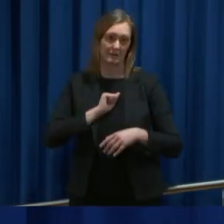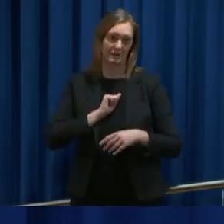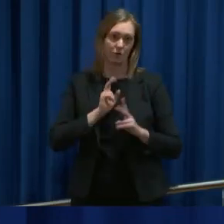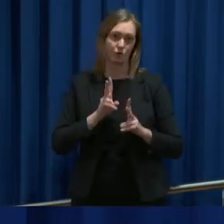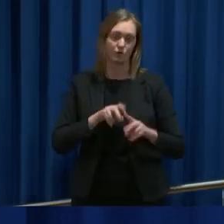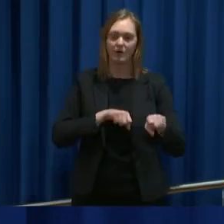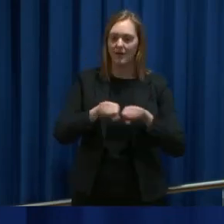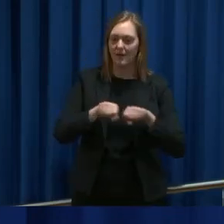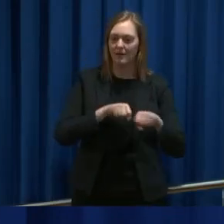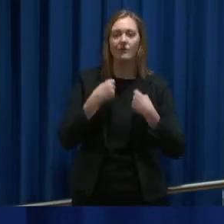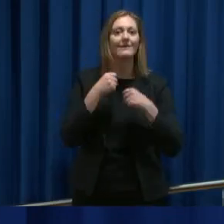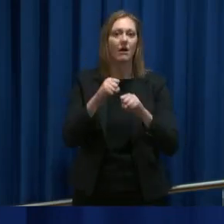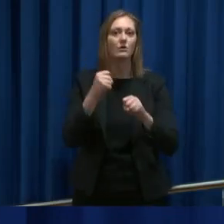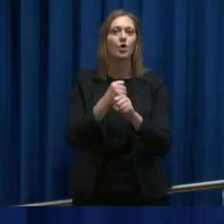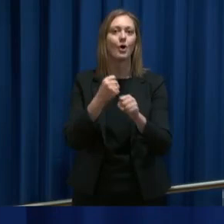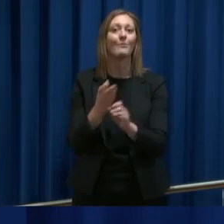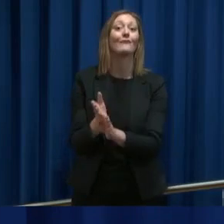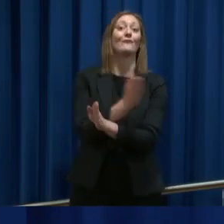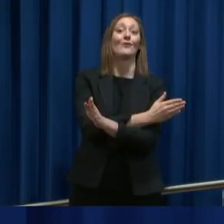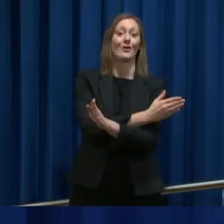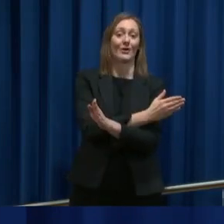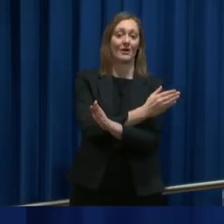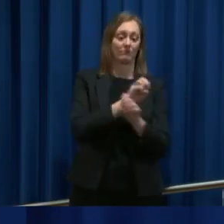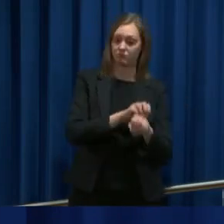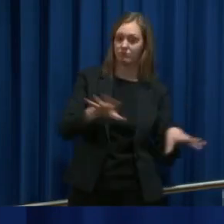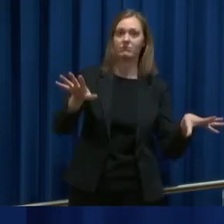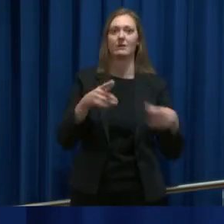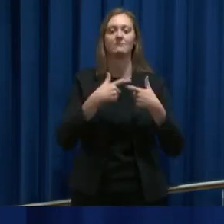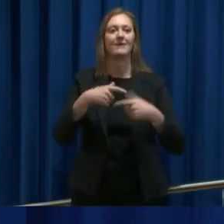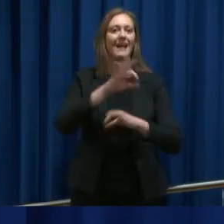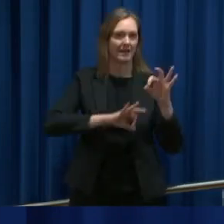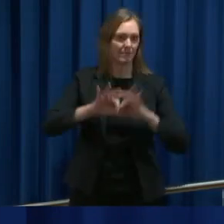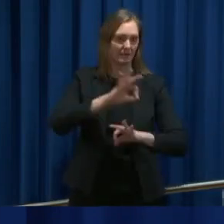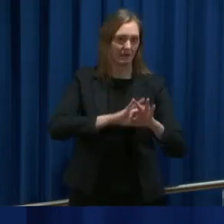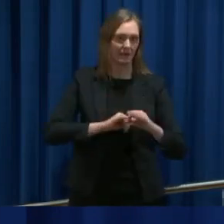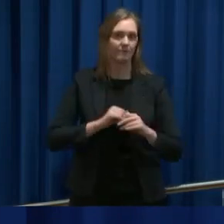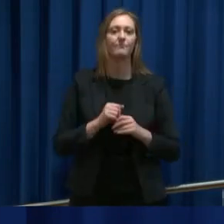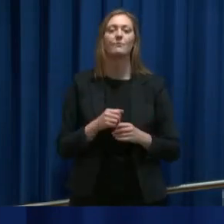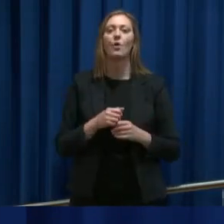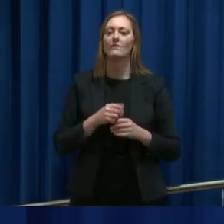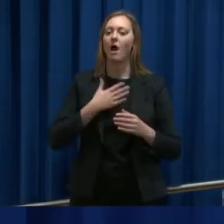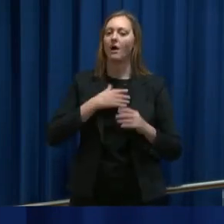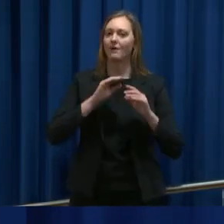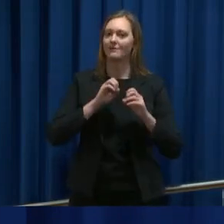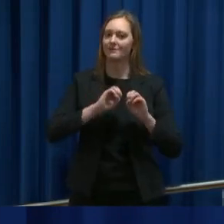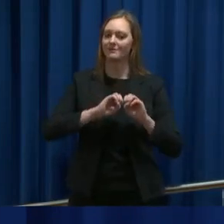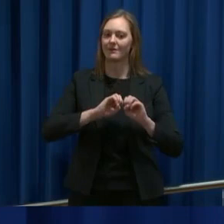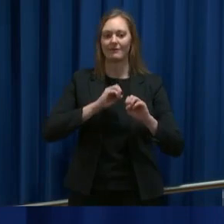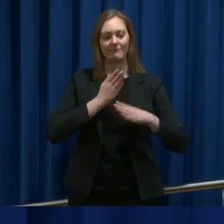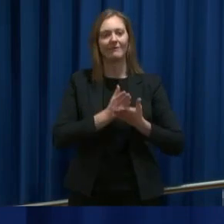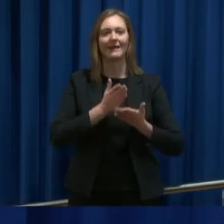hadde begynt å jobbe med før dette skjedde, når det gjaldt legemidler. Og da ligger en helt klar rapport til meg på det fra